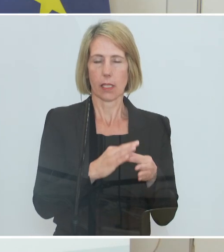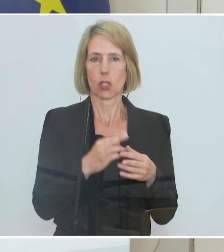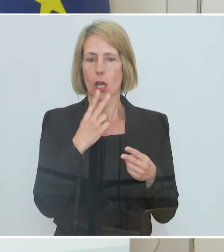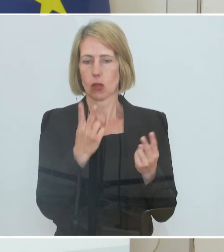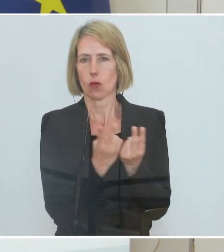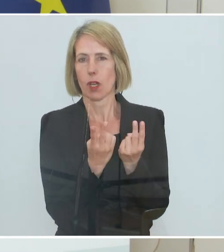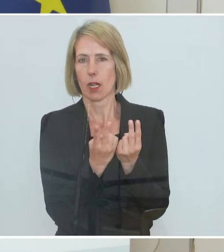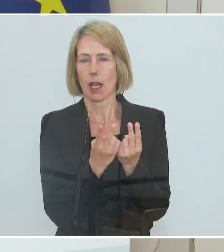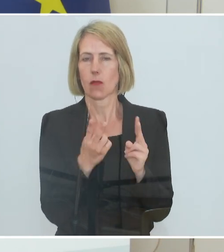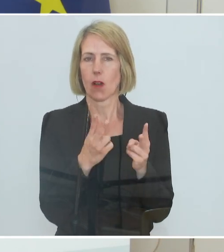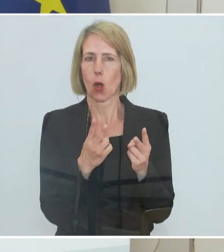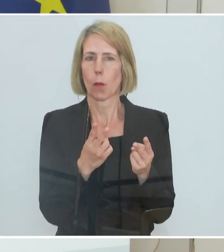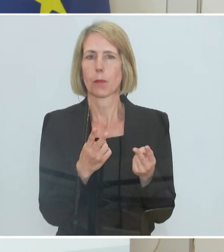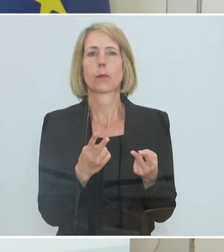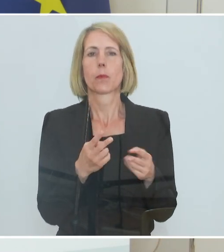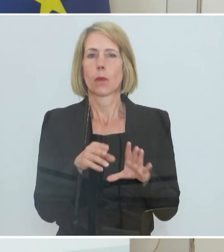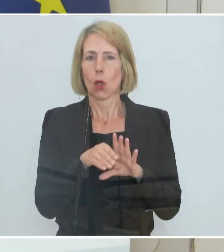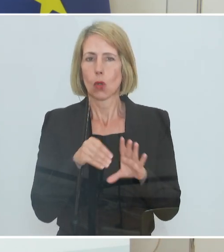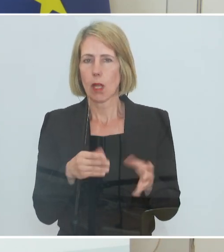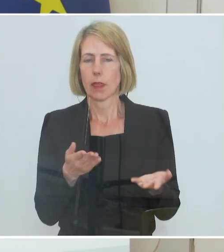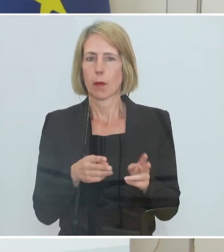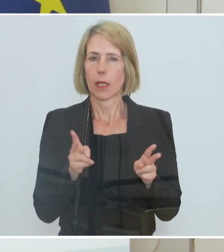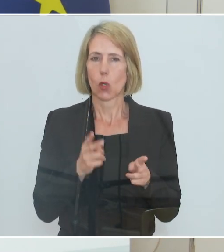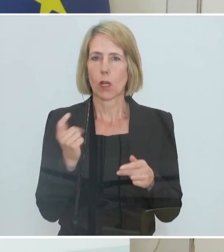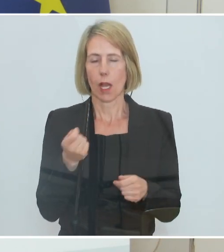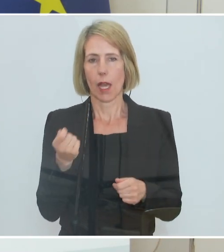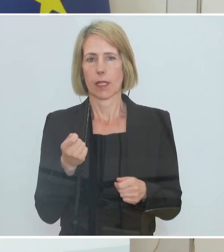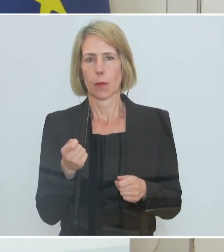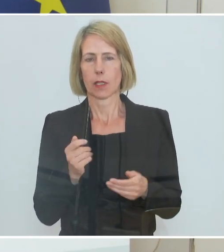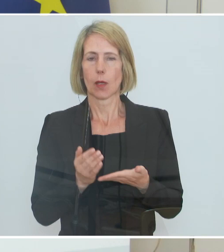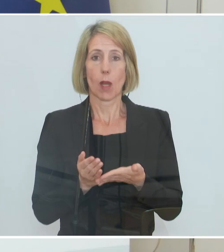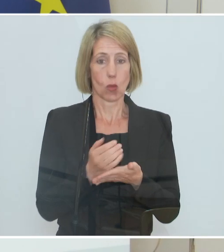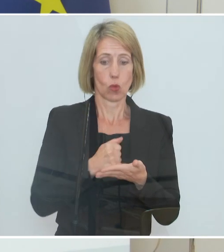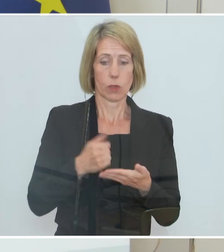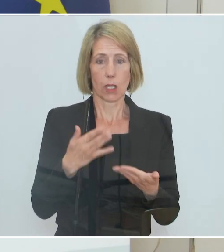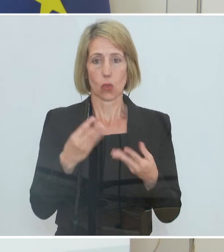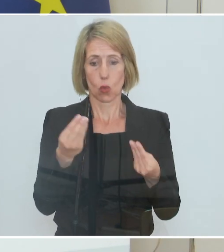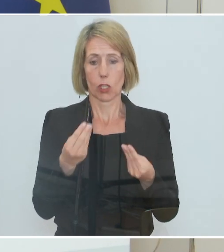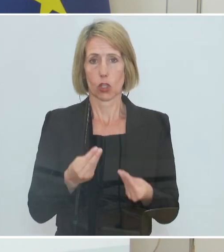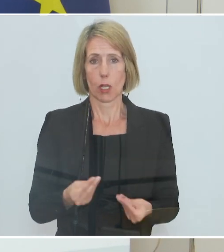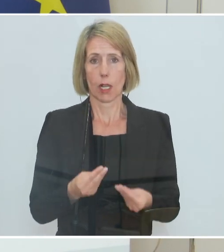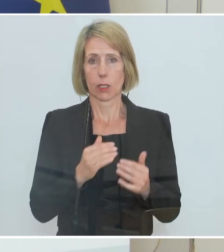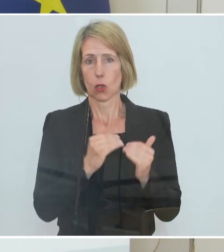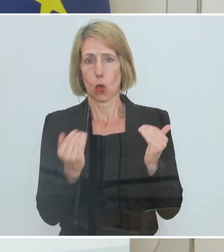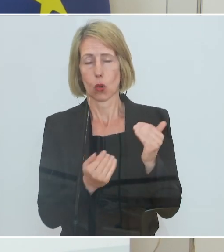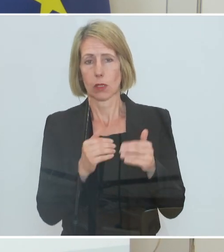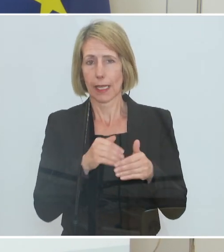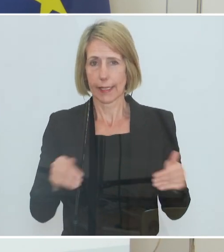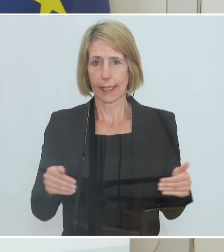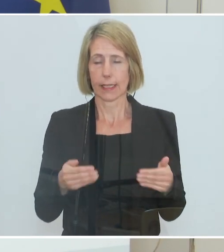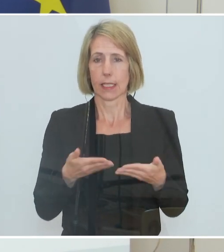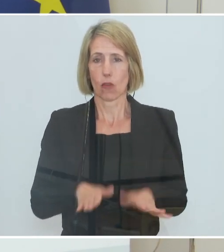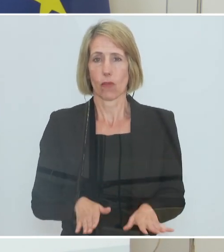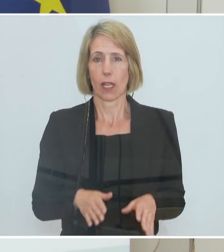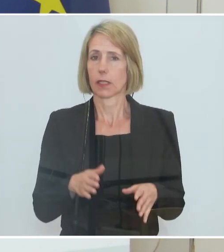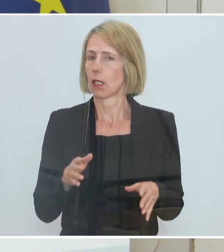Unternehmen gibt, vor allem kleinere Betriebe können das zum Teil, den Umsatz so zu gestalten, dass man gerade unter die Grenze fällt. Das ist jetzt nicht möglich.